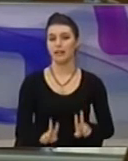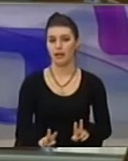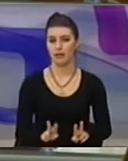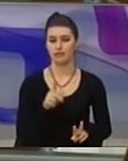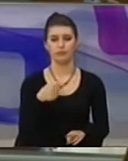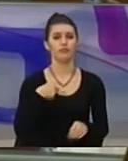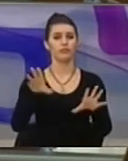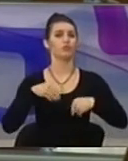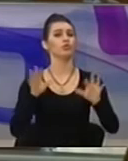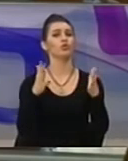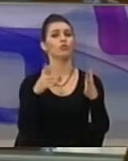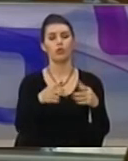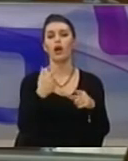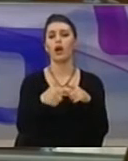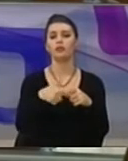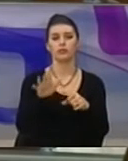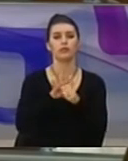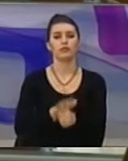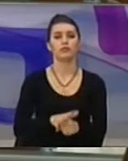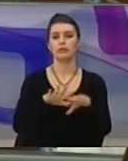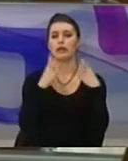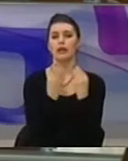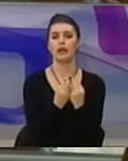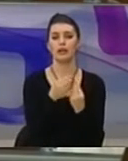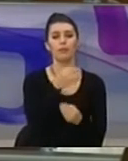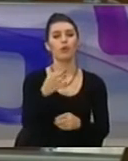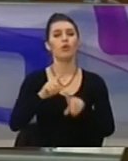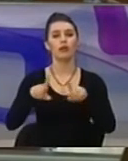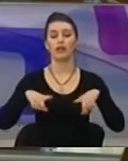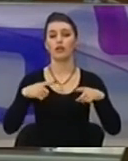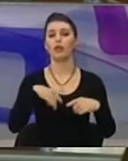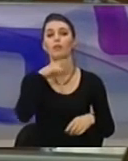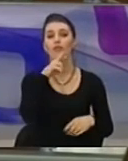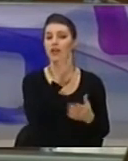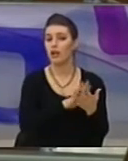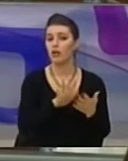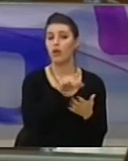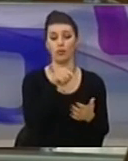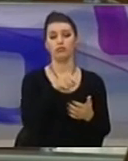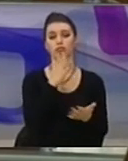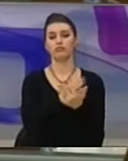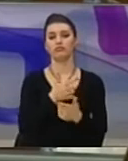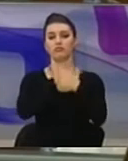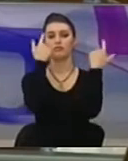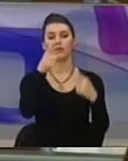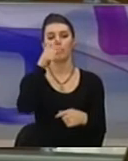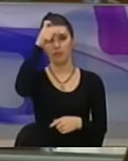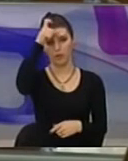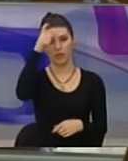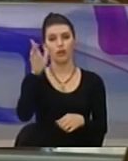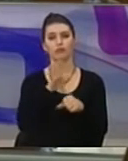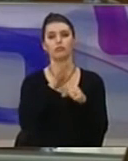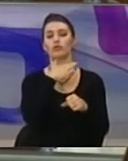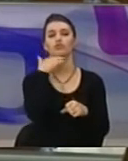diskriminimin e të gjitha minoriteteve të cilat jetojnë në veri. Marveshja e cilat edhe një herë dëshmonë dikimin dhe ushtrimin e Beogradit bja